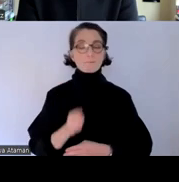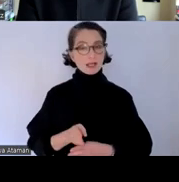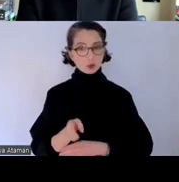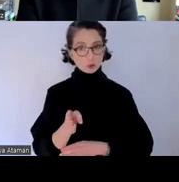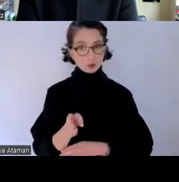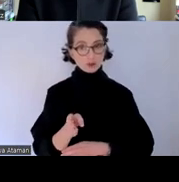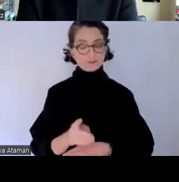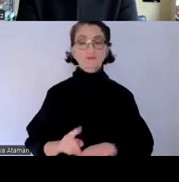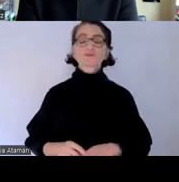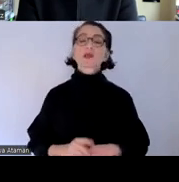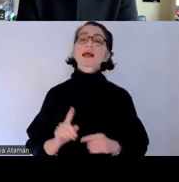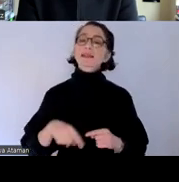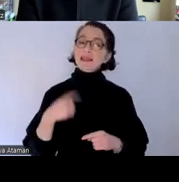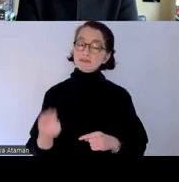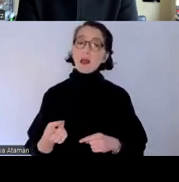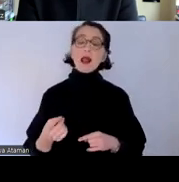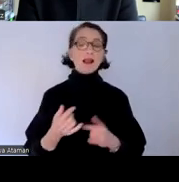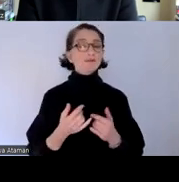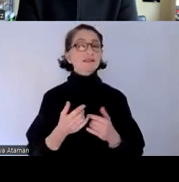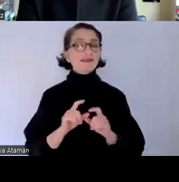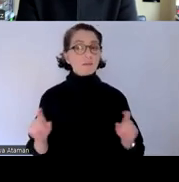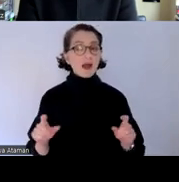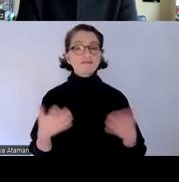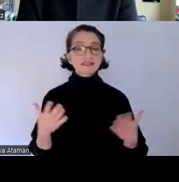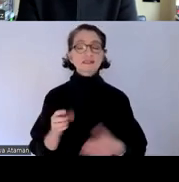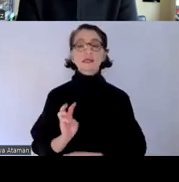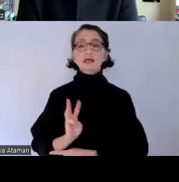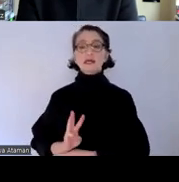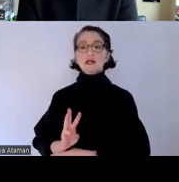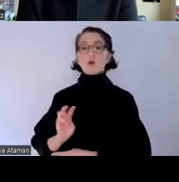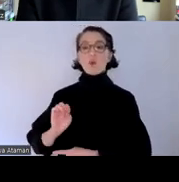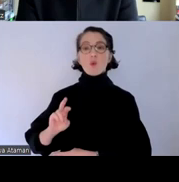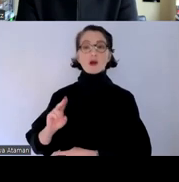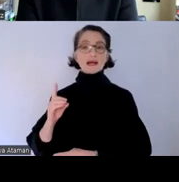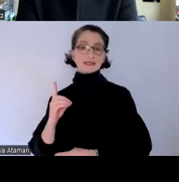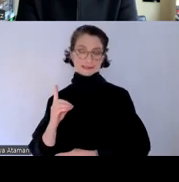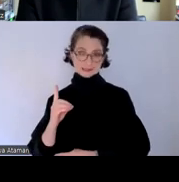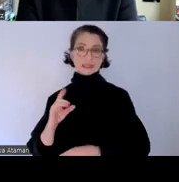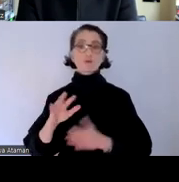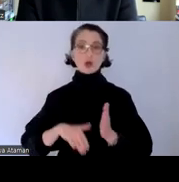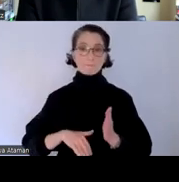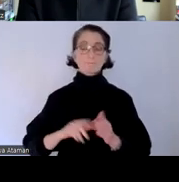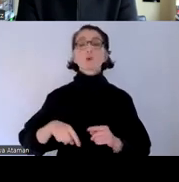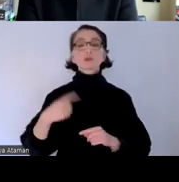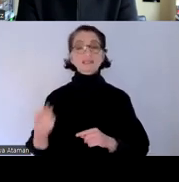dann weitergehen nächstes mal mit einer einheit über word und dann powerpoint und dann excel